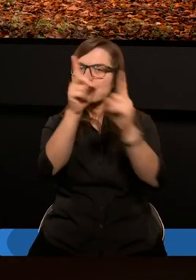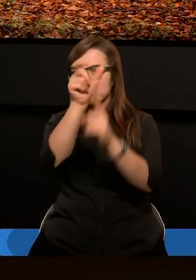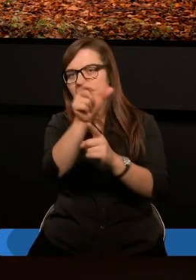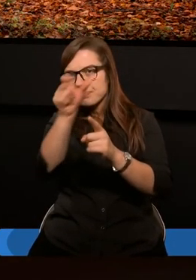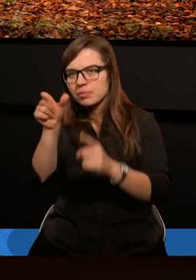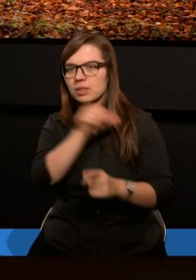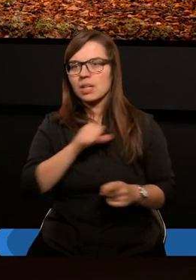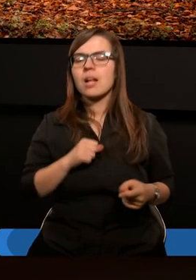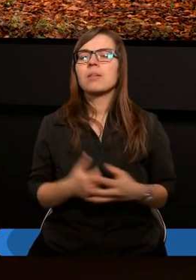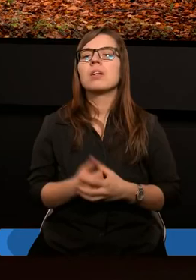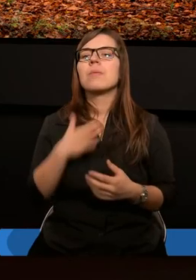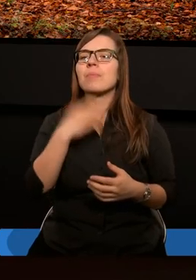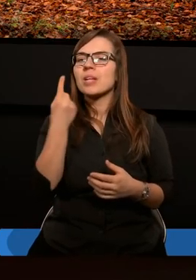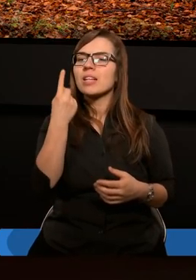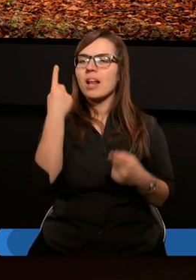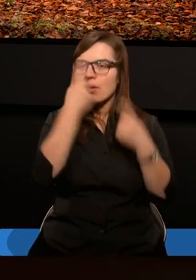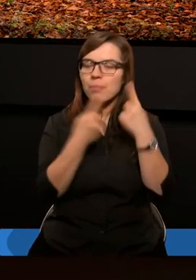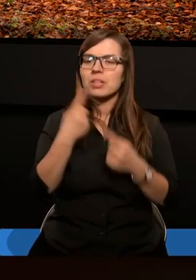mamy z tego jeszcze jedną naukę.